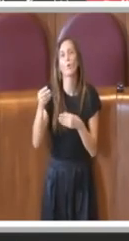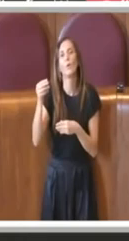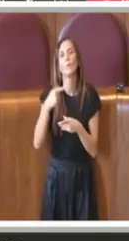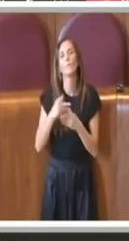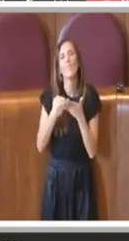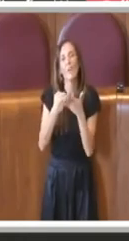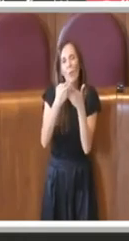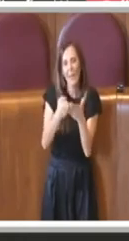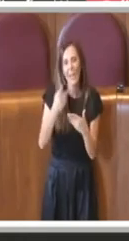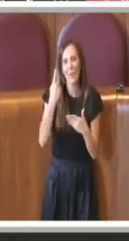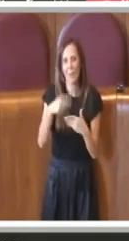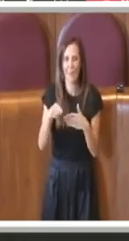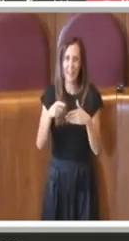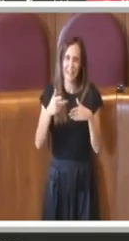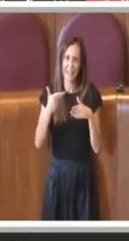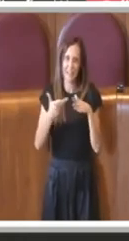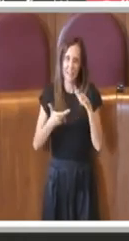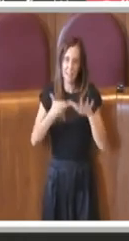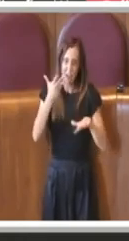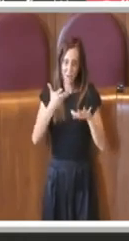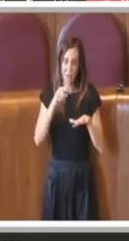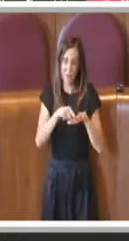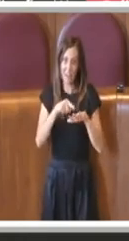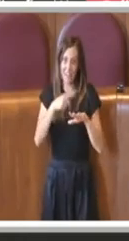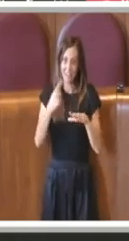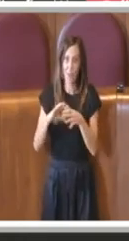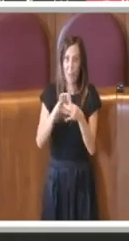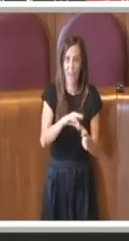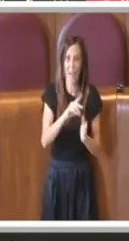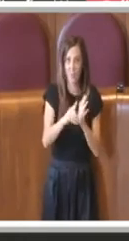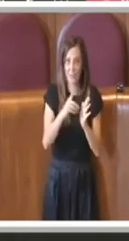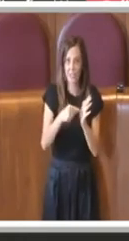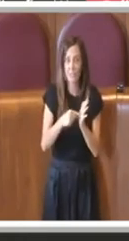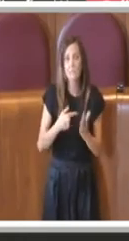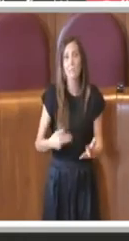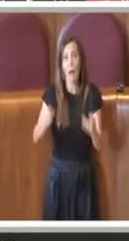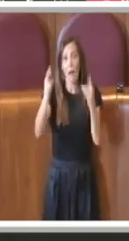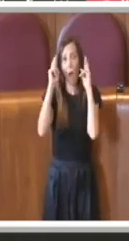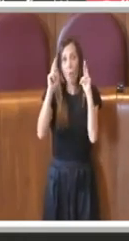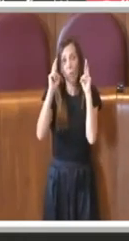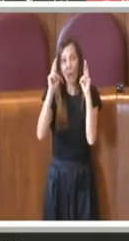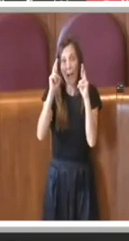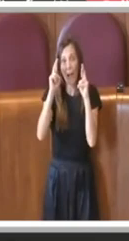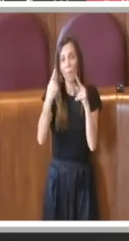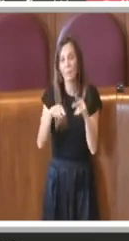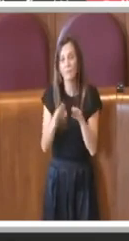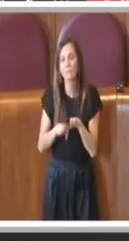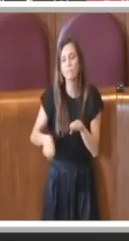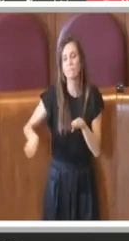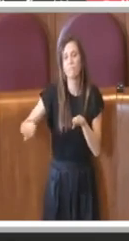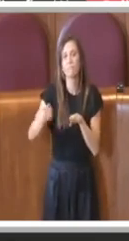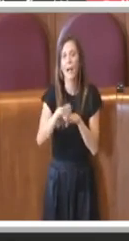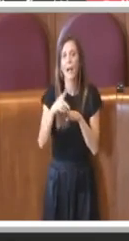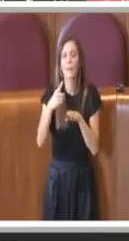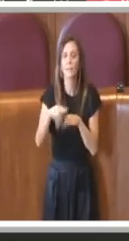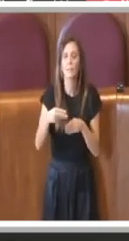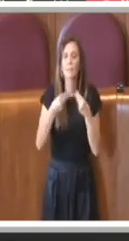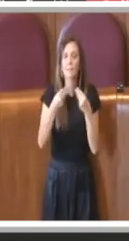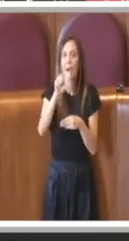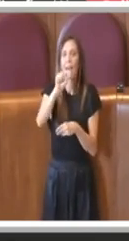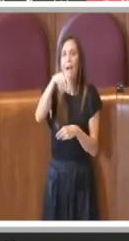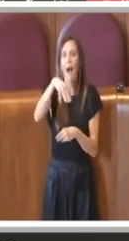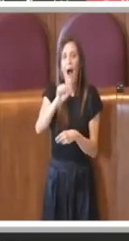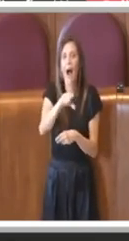delibera, auguriandoci ovviamente che questo sia il passo proprio per il rilancio di AMA, così come vogliamo